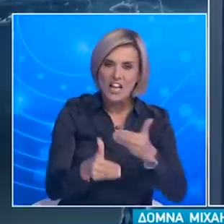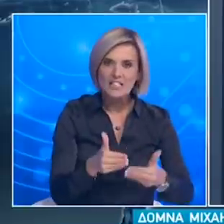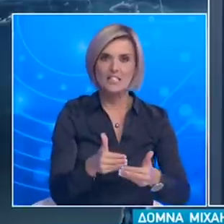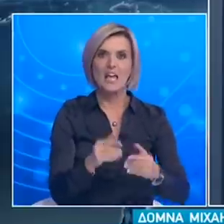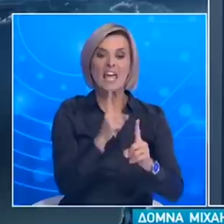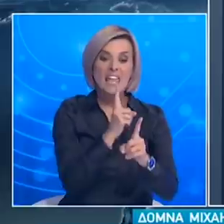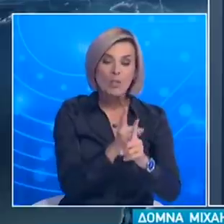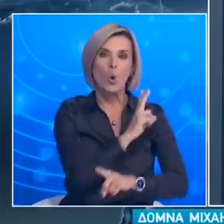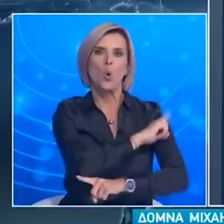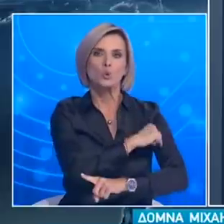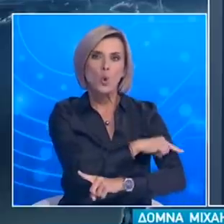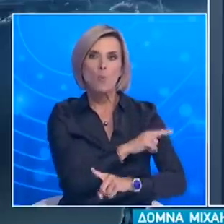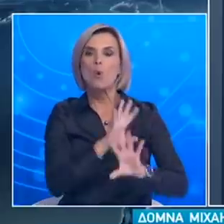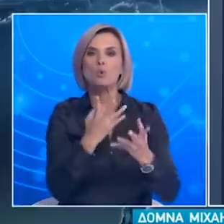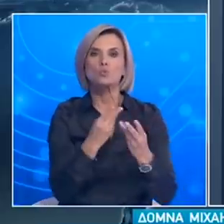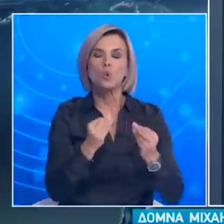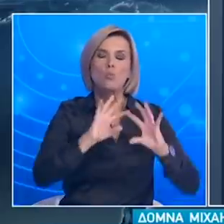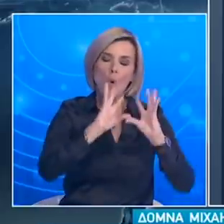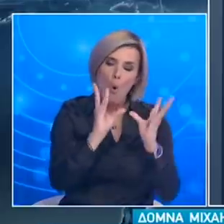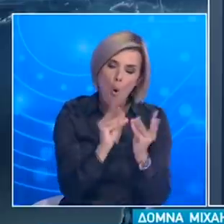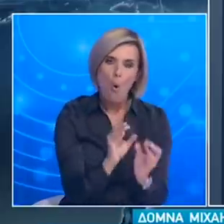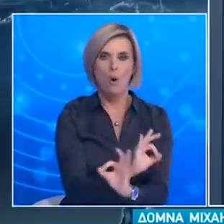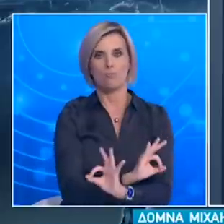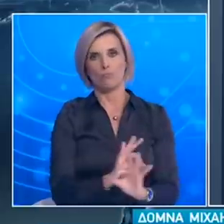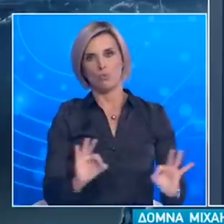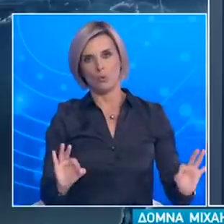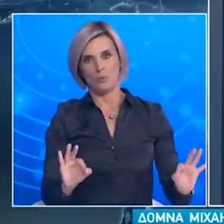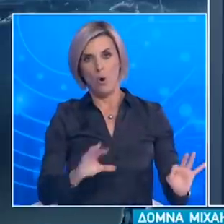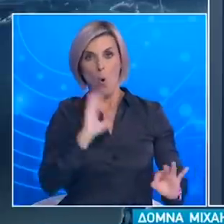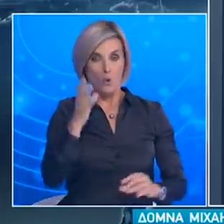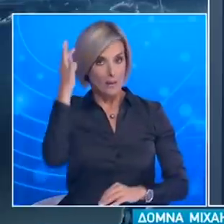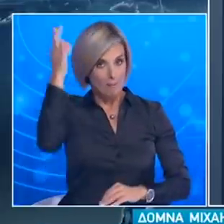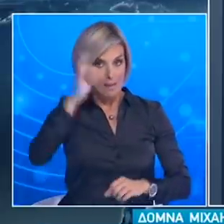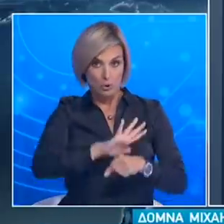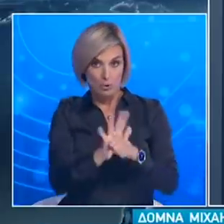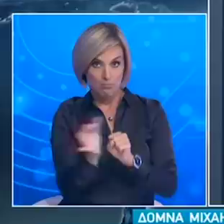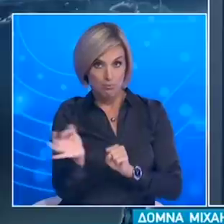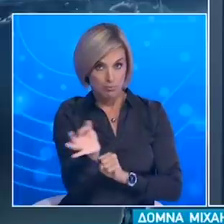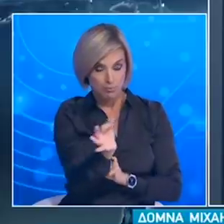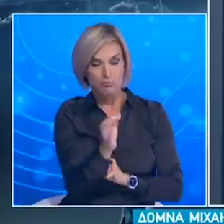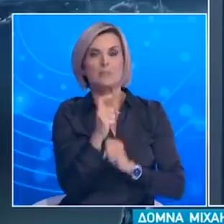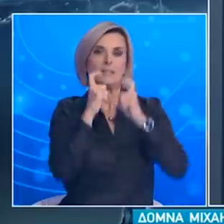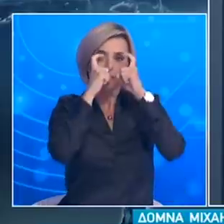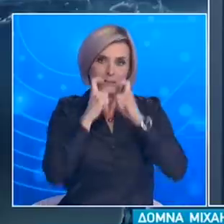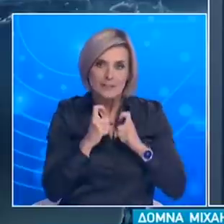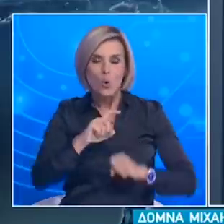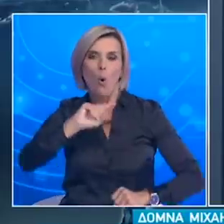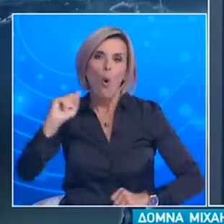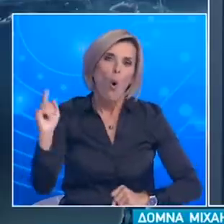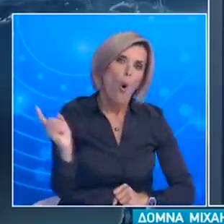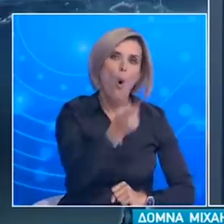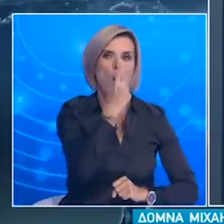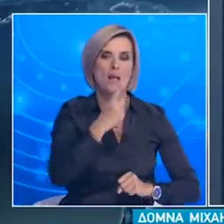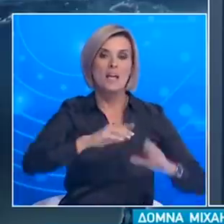νοσηλεία στο νοσοκομείο Σε περιπτώσεις κρούσματων προβλέπουμε μέτρα όπως τον υποχρεωτικό έλεγχο για κορονοϊό